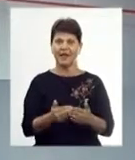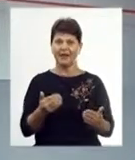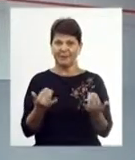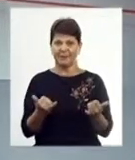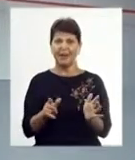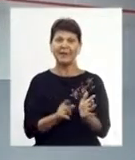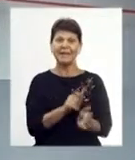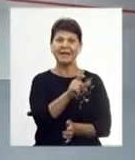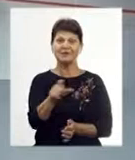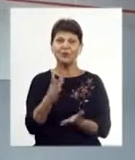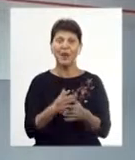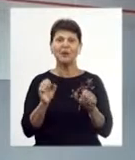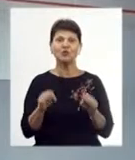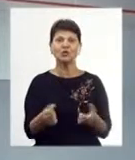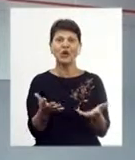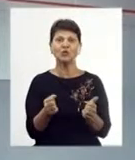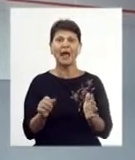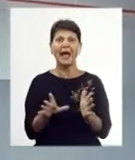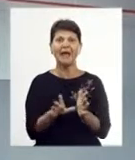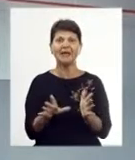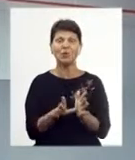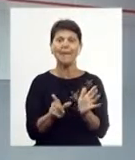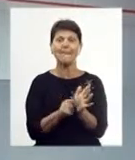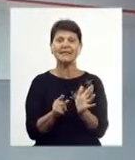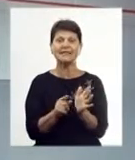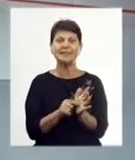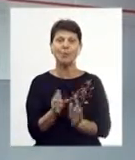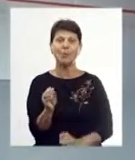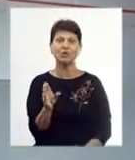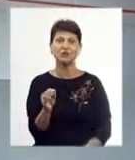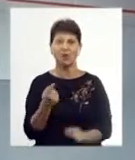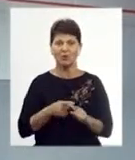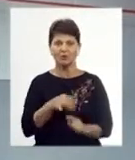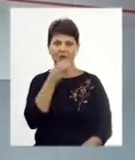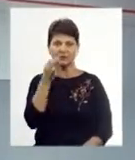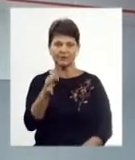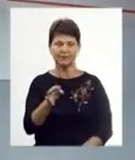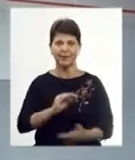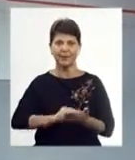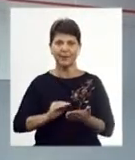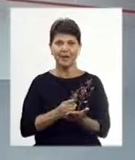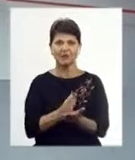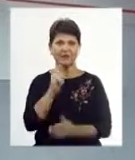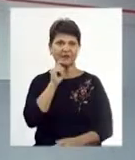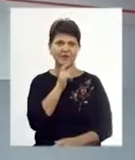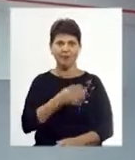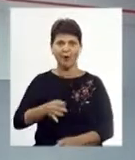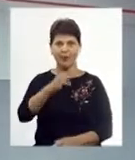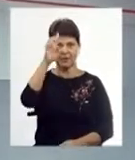пенсіонери мають можливість отримати електронне пенсійне посвідчення. Про це повідомляють у прес-служби Вінницької